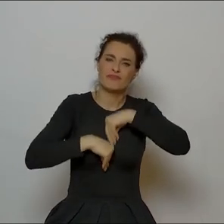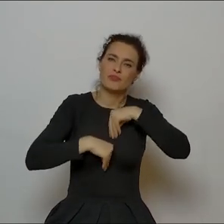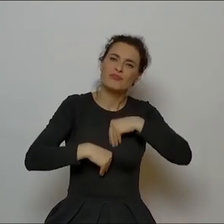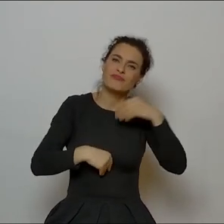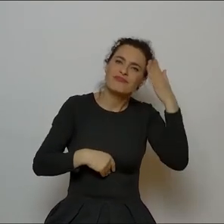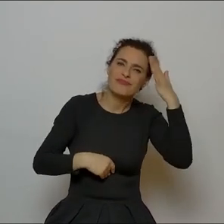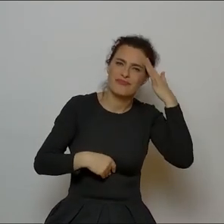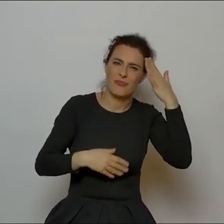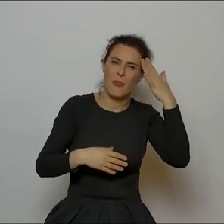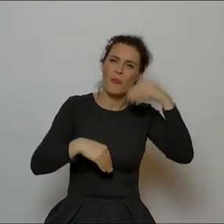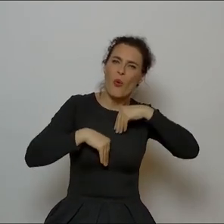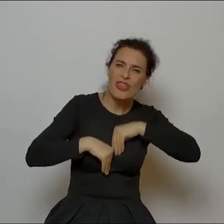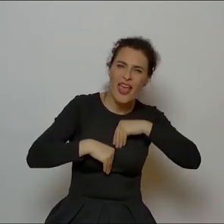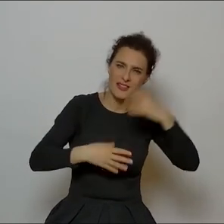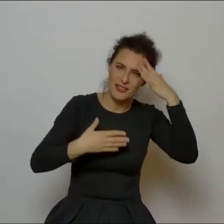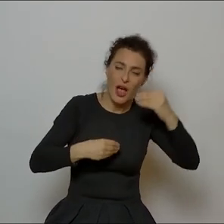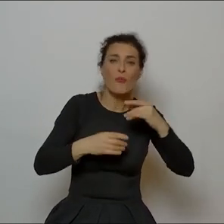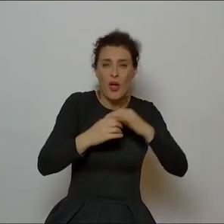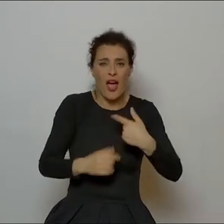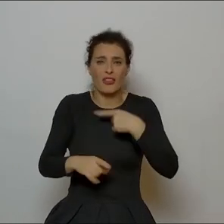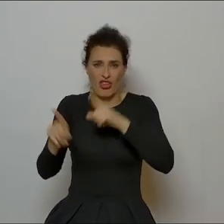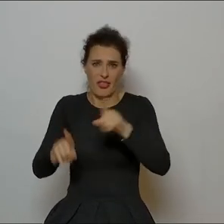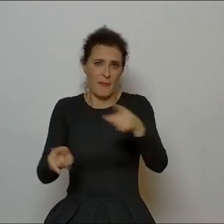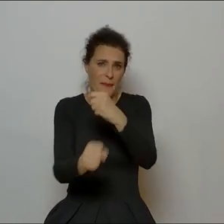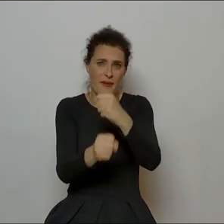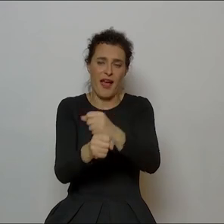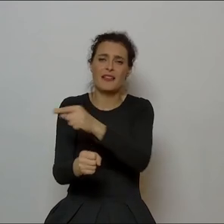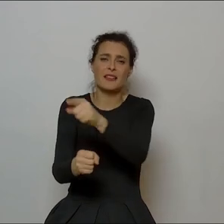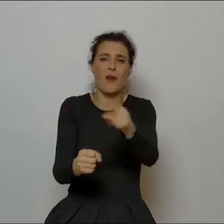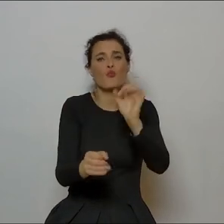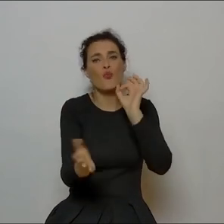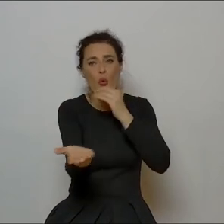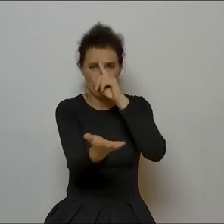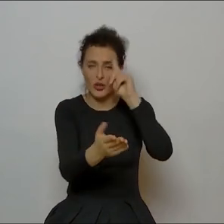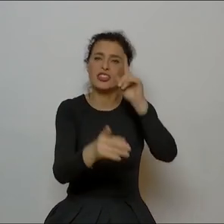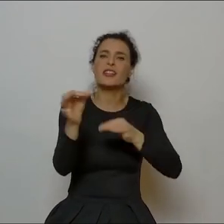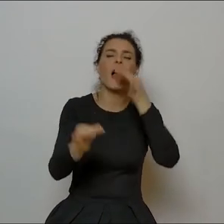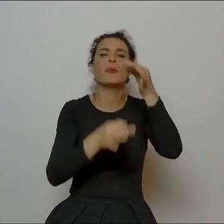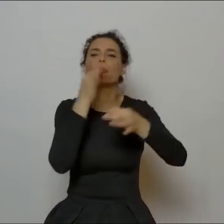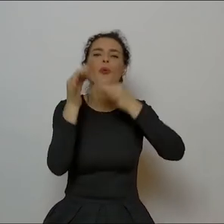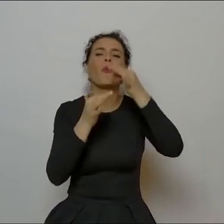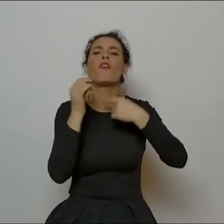no też czasem pracuję z młodymi ludźmi, prowadzę warsztaty wokalne.